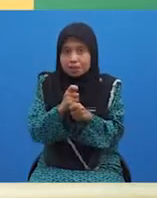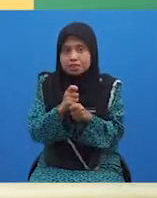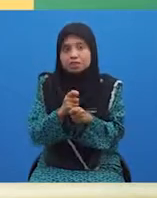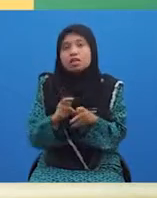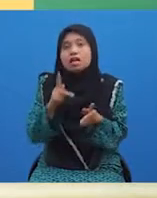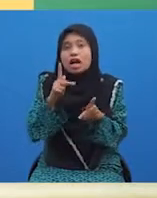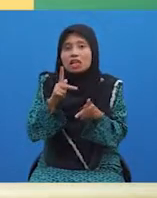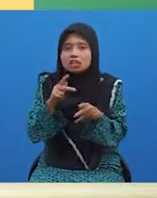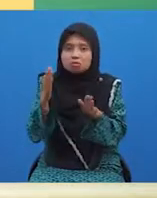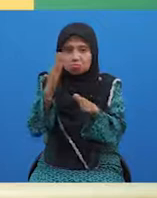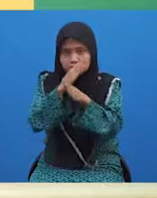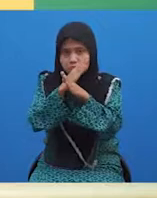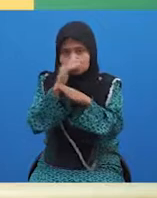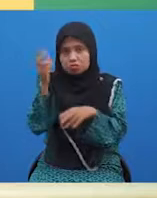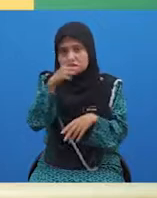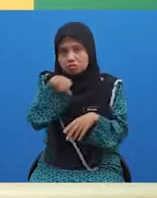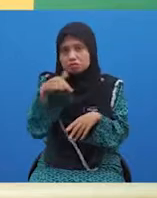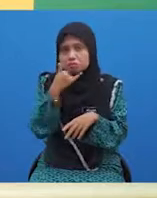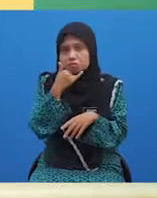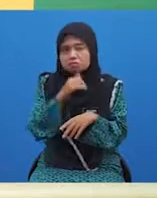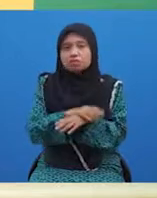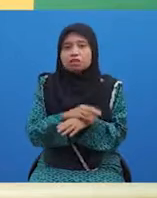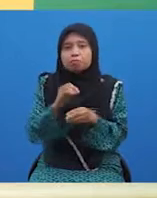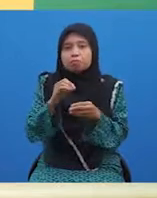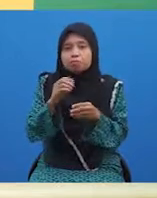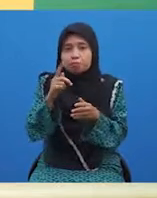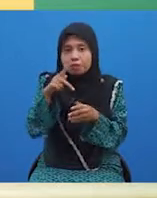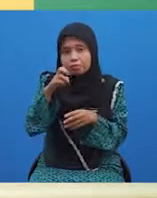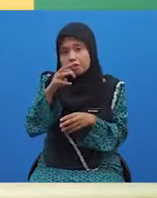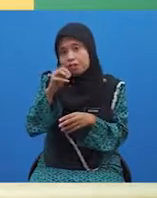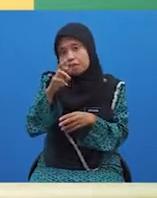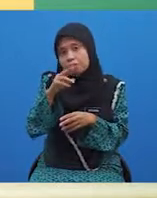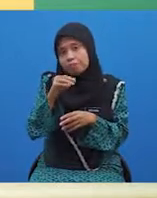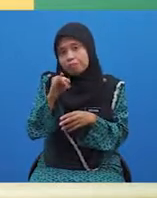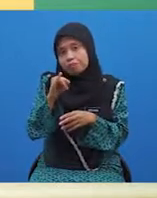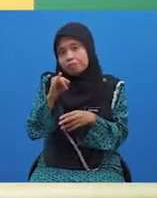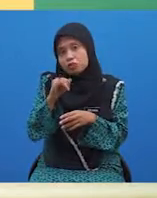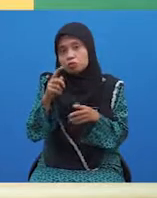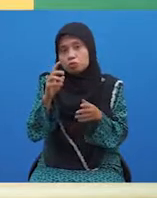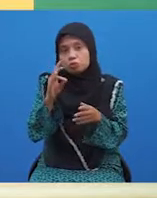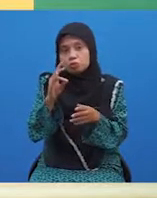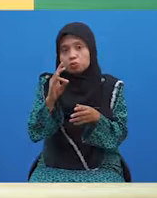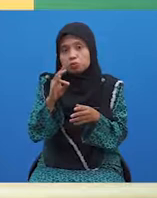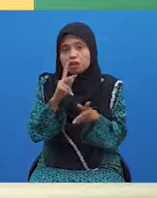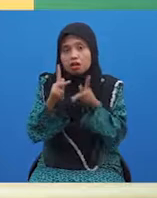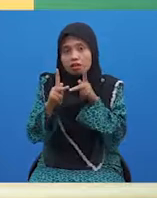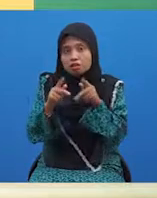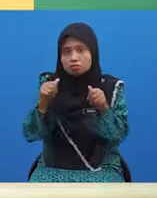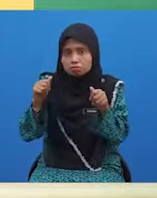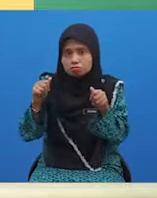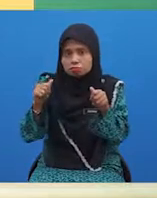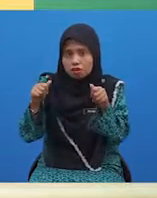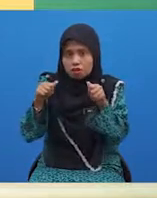kata nafi, lima kata pemeri, enam kata sendi nama, tujuh kata arah,